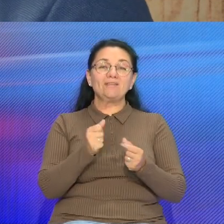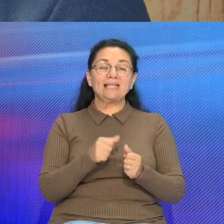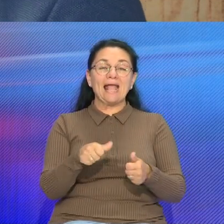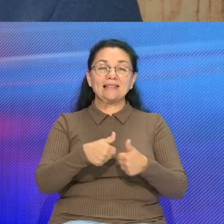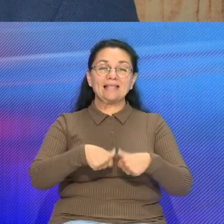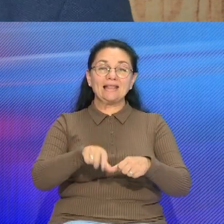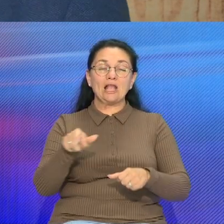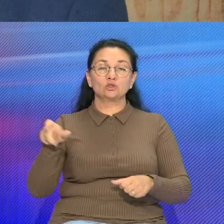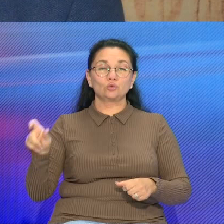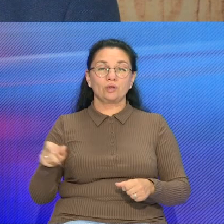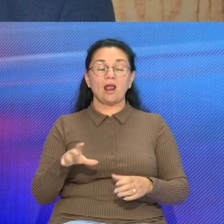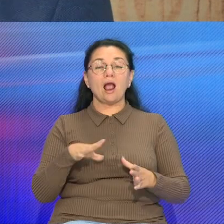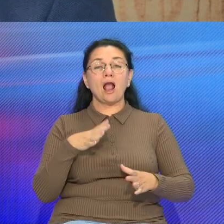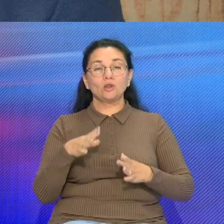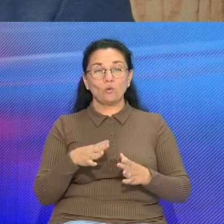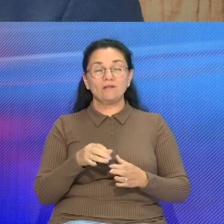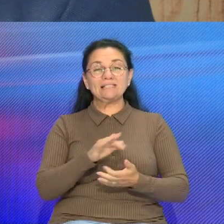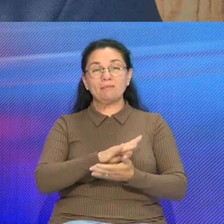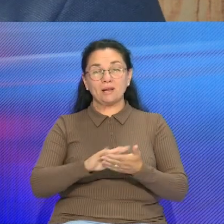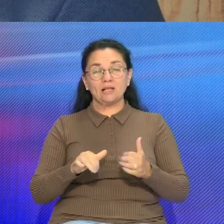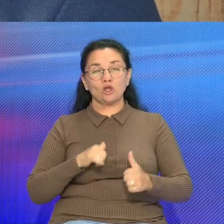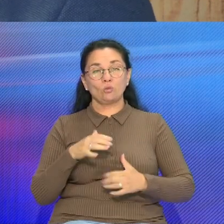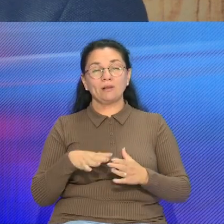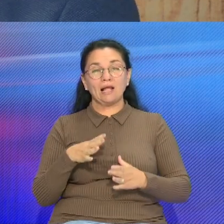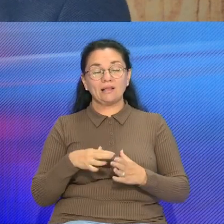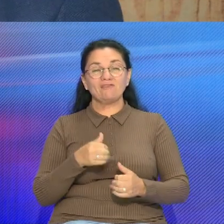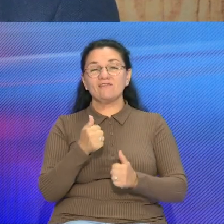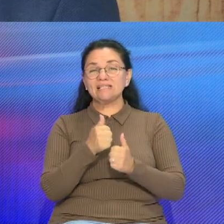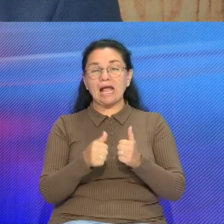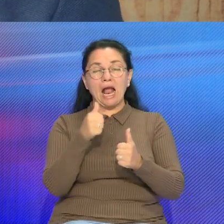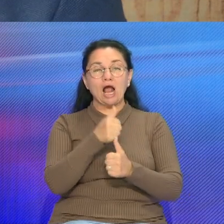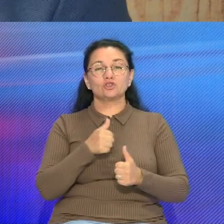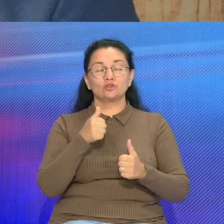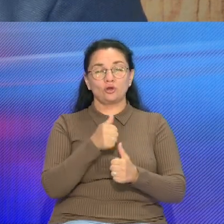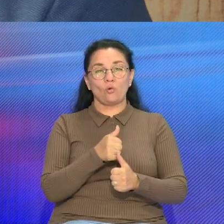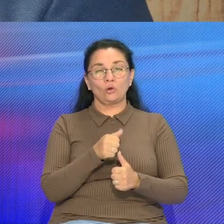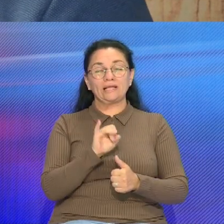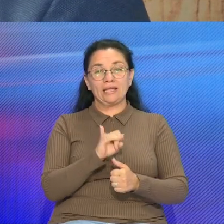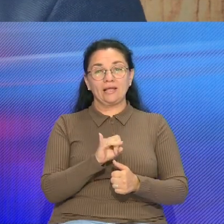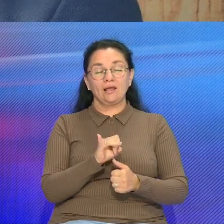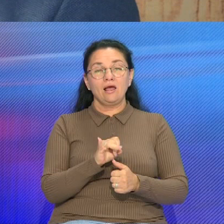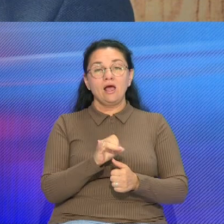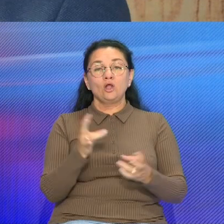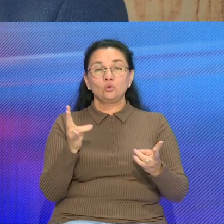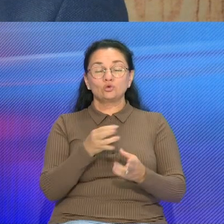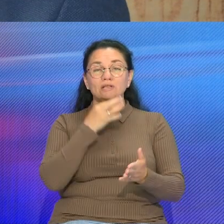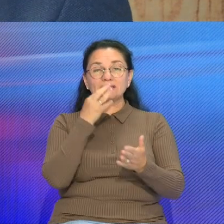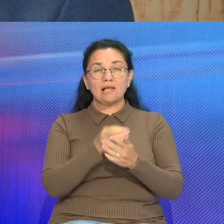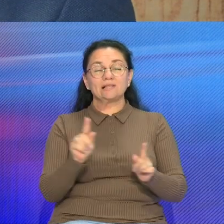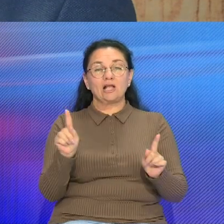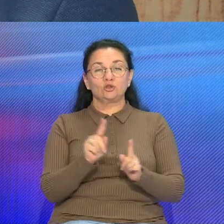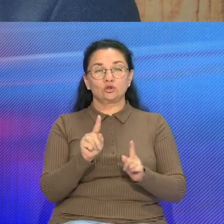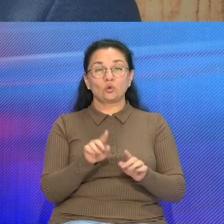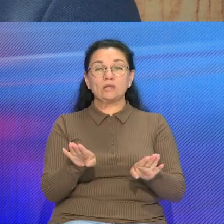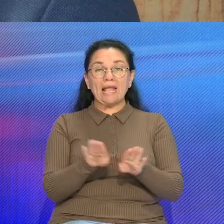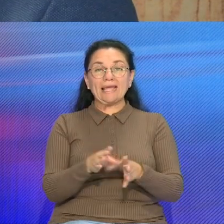готовились и готовятся каждый год к этому конкурсу И стоит отметить, что такие дни